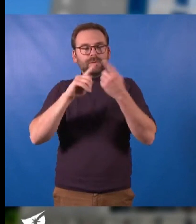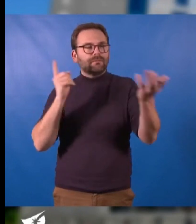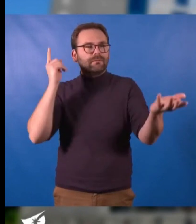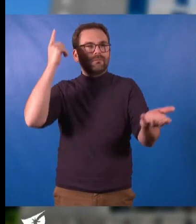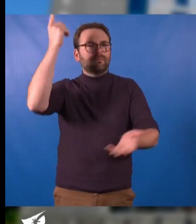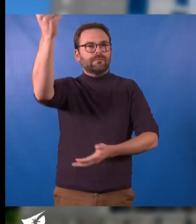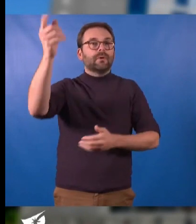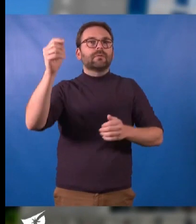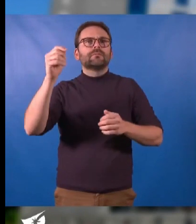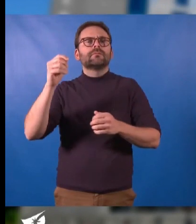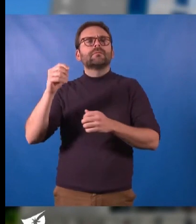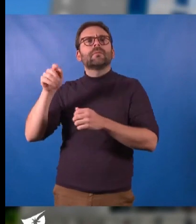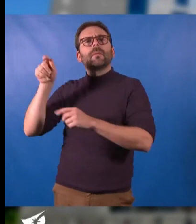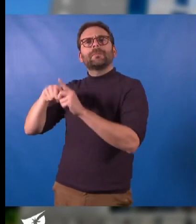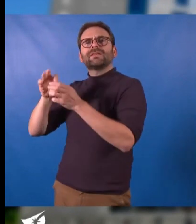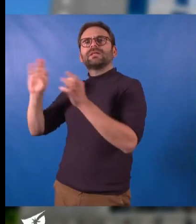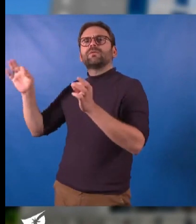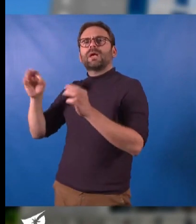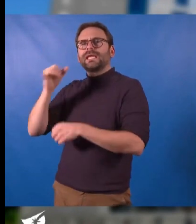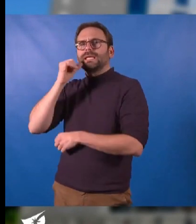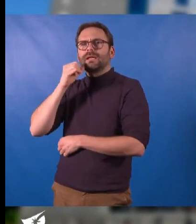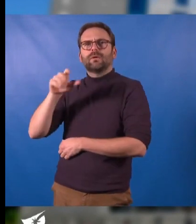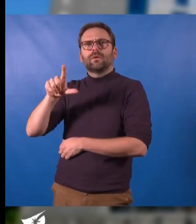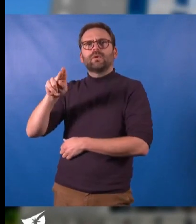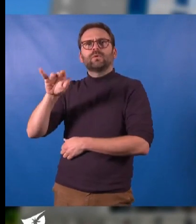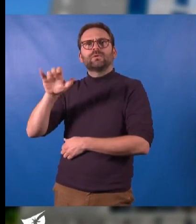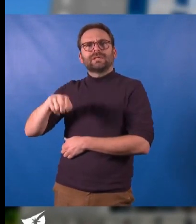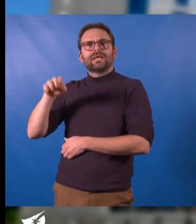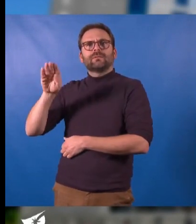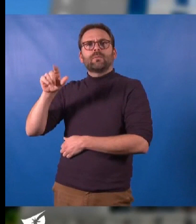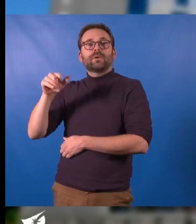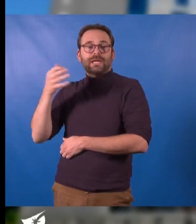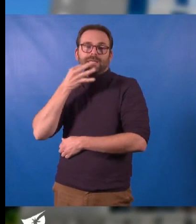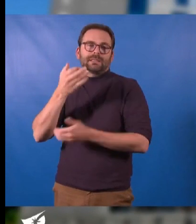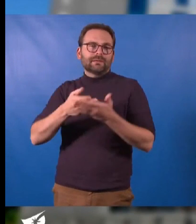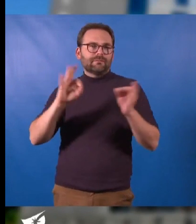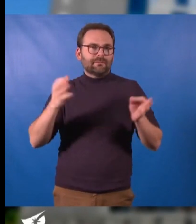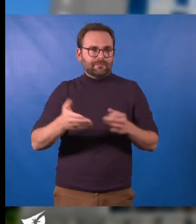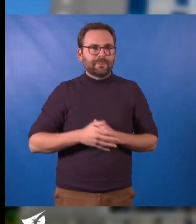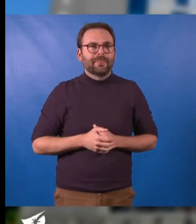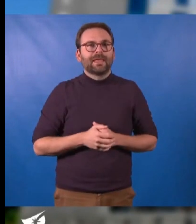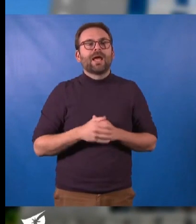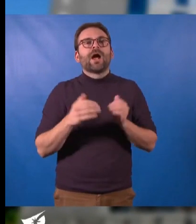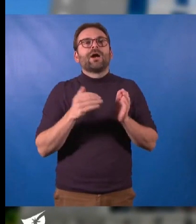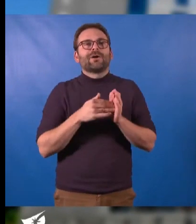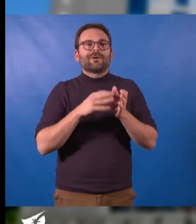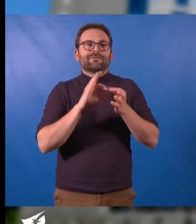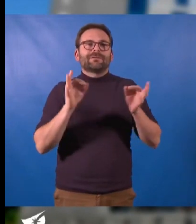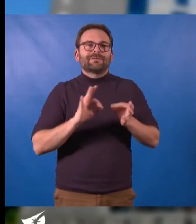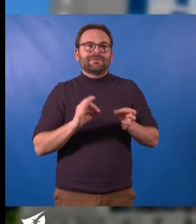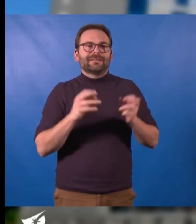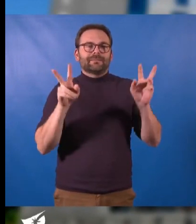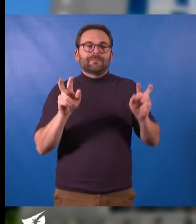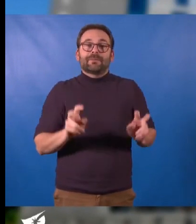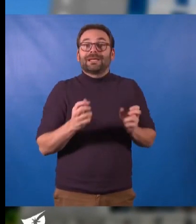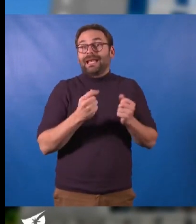disait l'historien italien Luciane Boya. J'ai encore quelques citations en stock pour